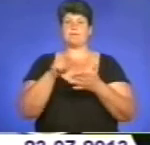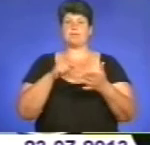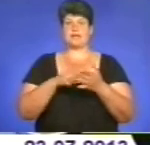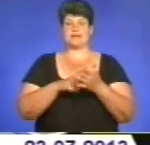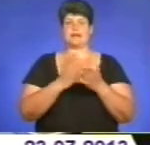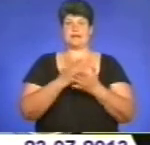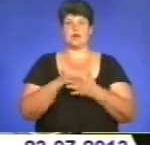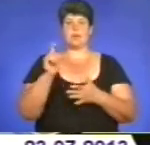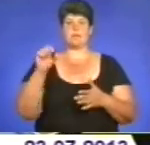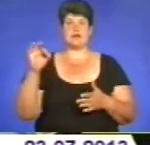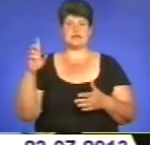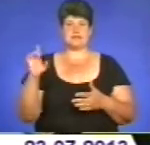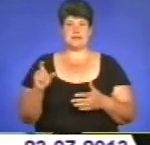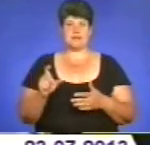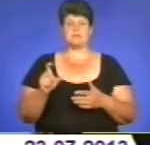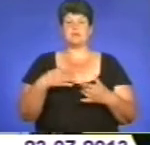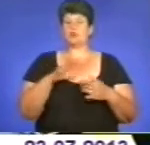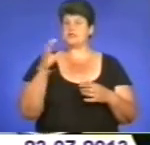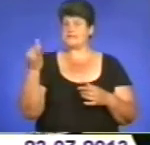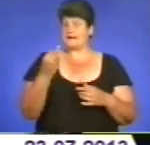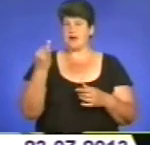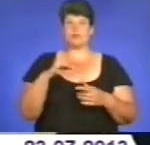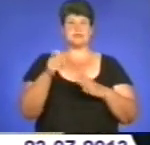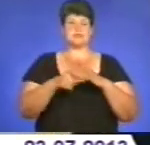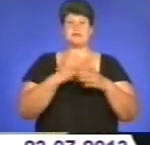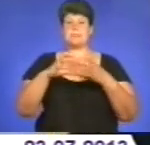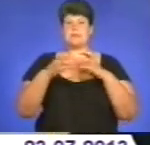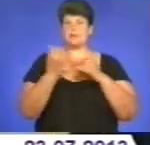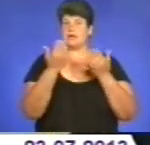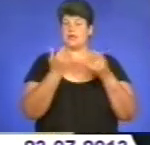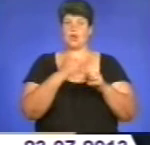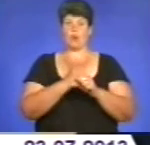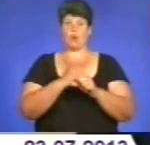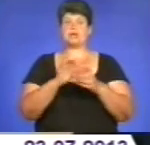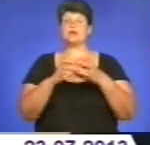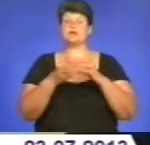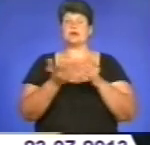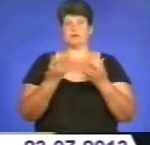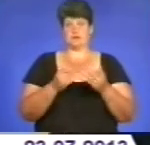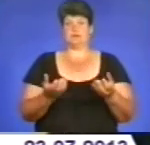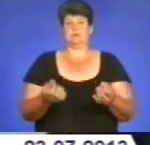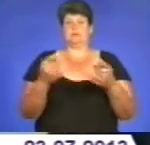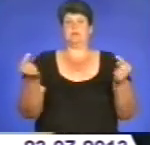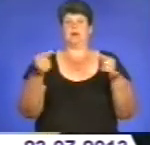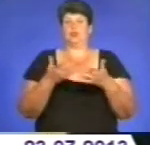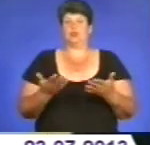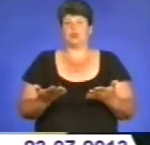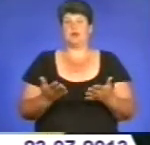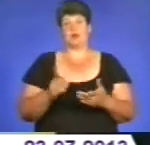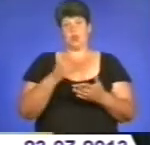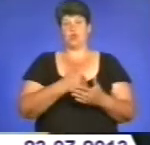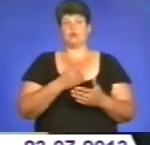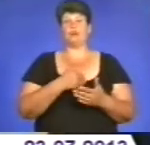плані ОБСЄ. Мені було дуже цікаво дізнатися підсумки їх роботи і результати, до яких вони прийдуть. Бо ми маємо намір надалі